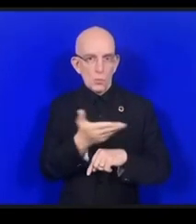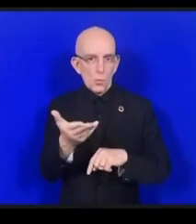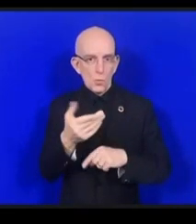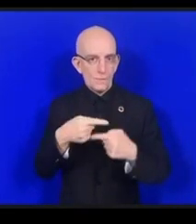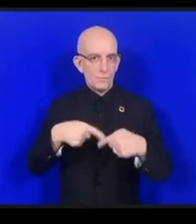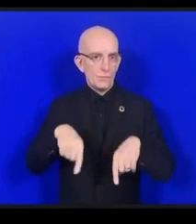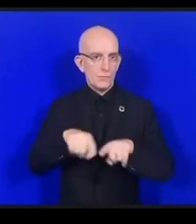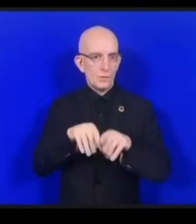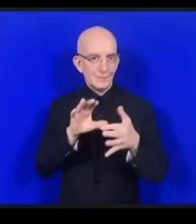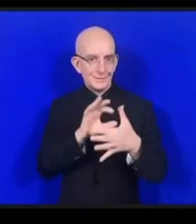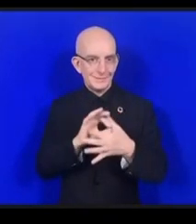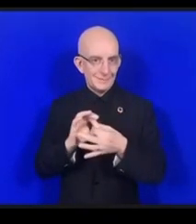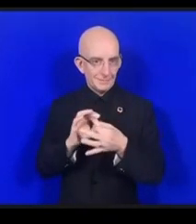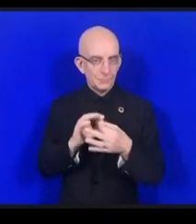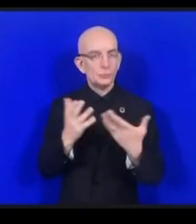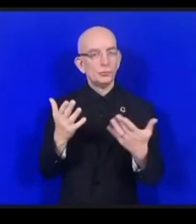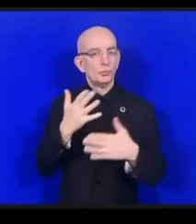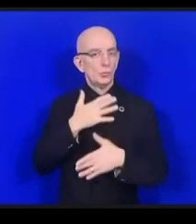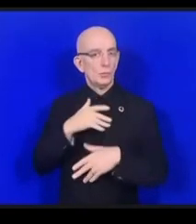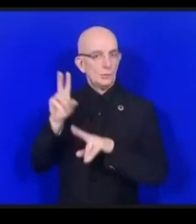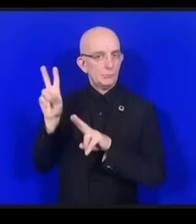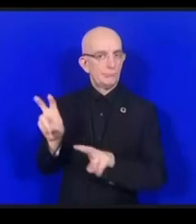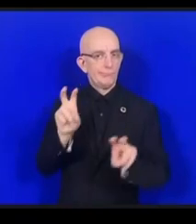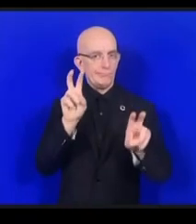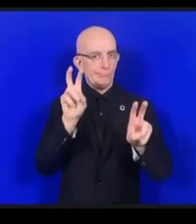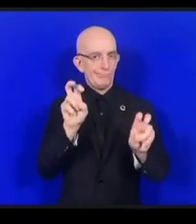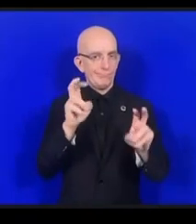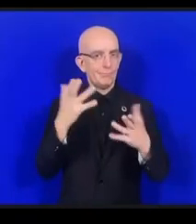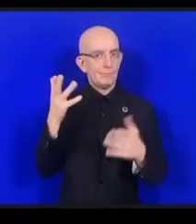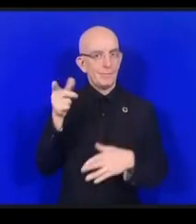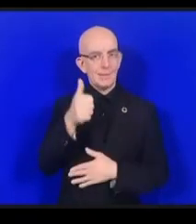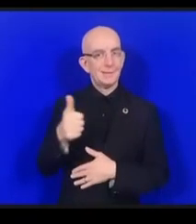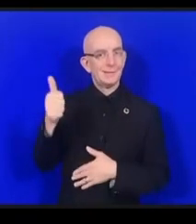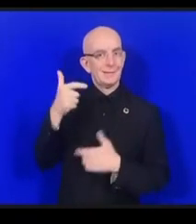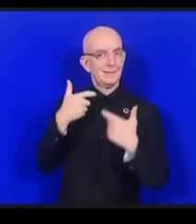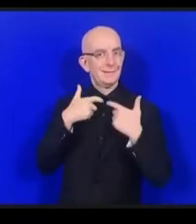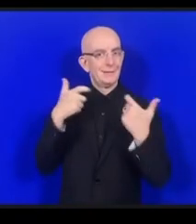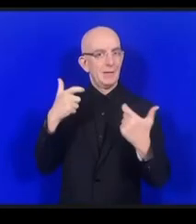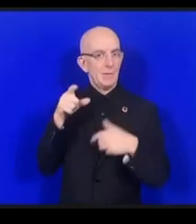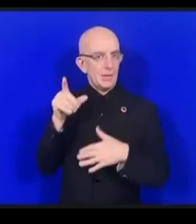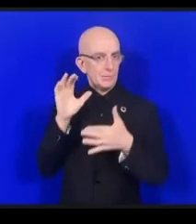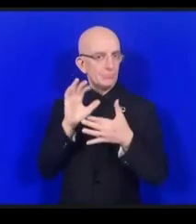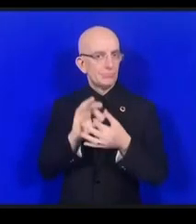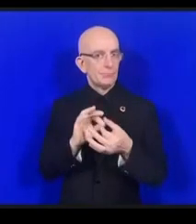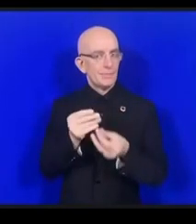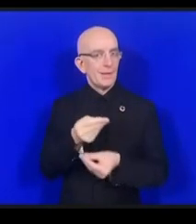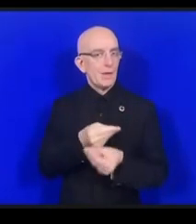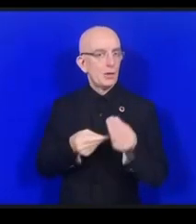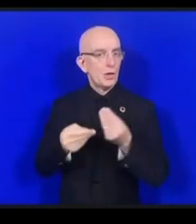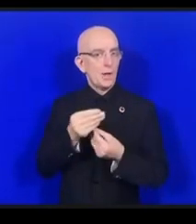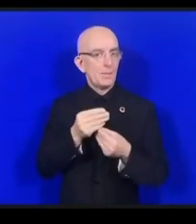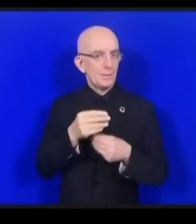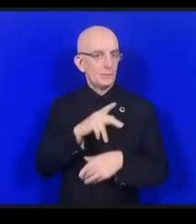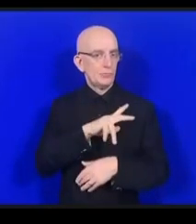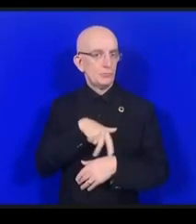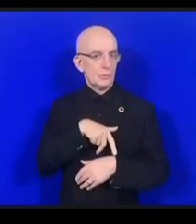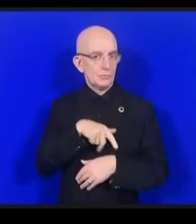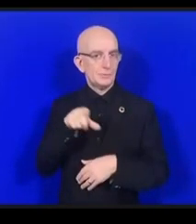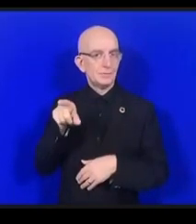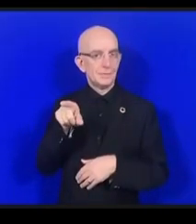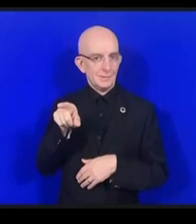j'espère l'avoir bien prononcé, a dit lorsqu'il s'est agi de créer l'ordre du jour pour le FGI